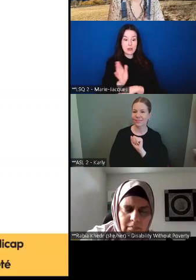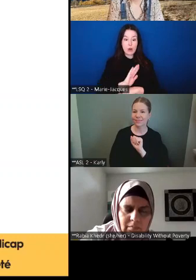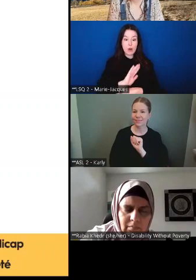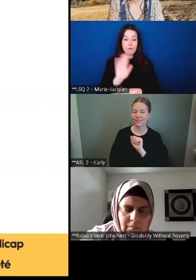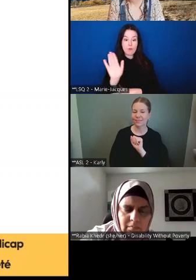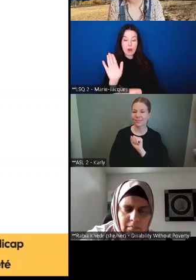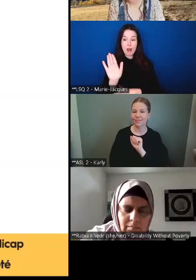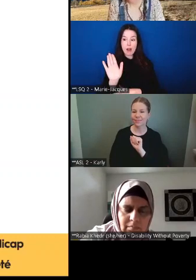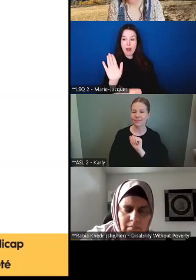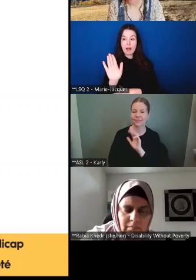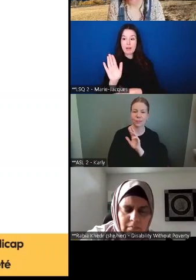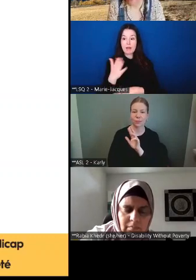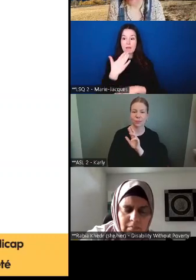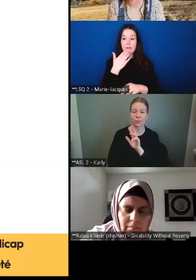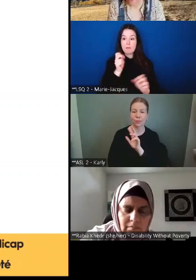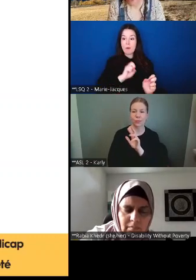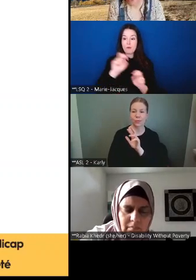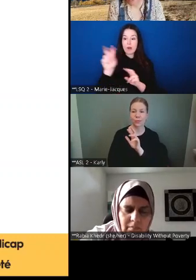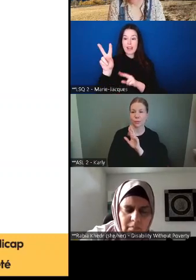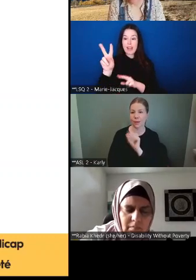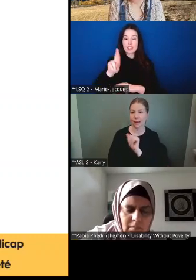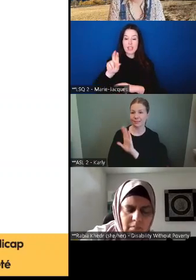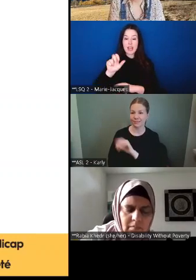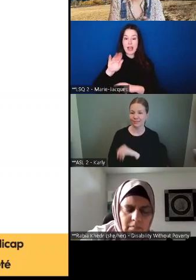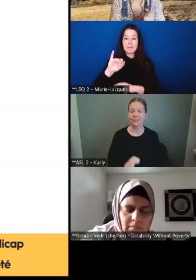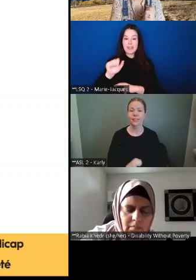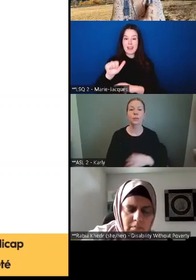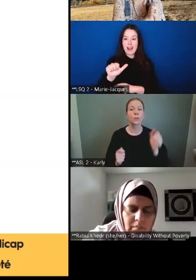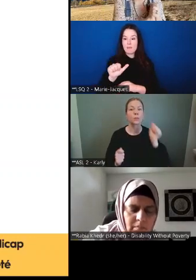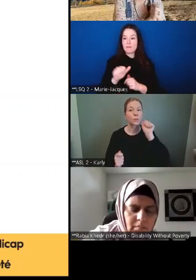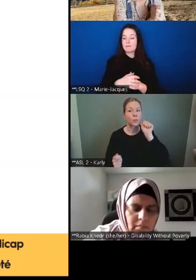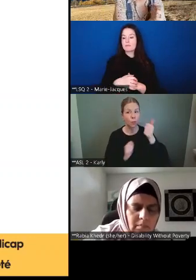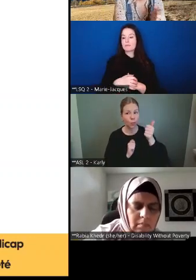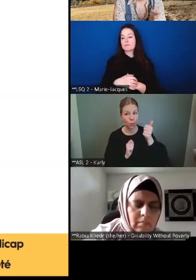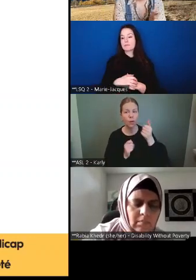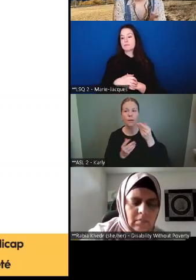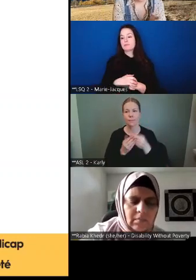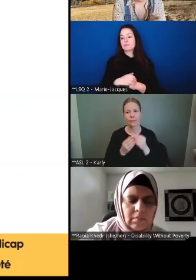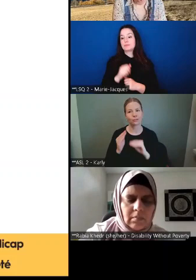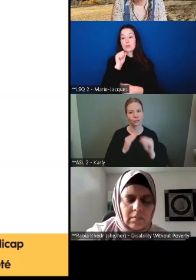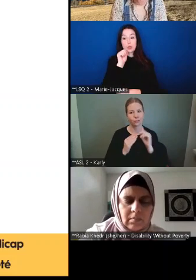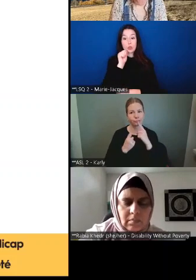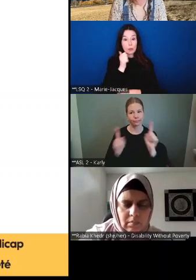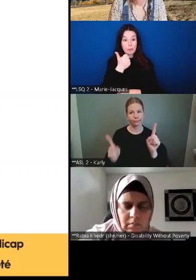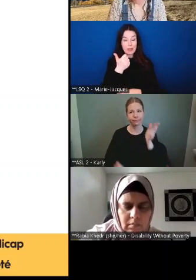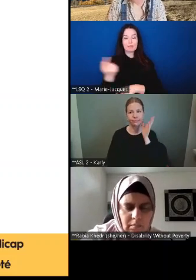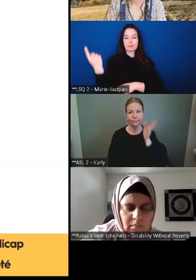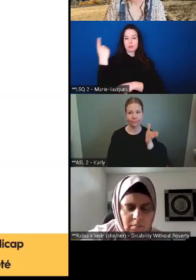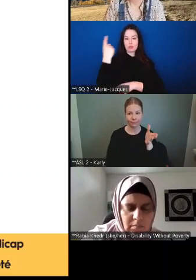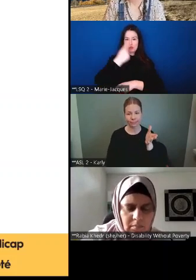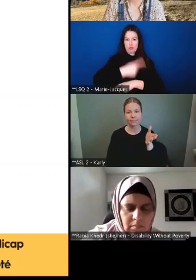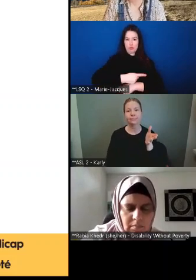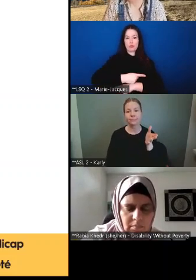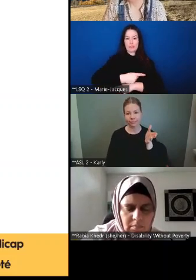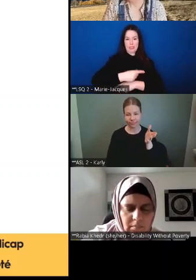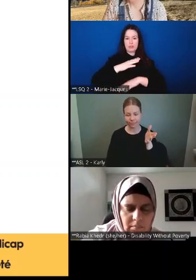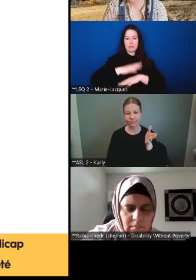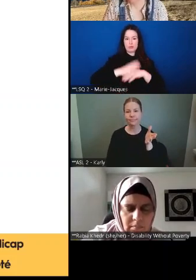et bon voyage, Rabia. Alors, demain, c'est la journée de la lecture du budget.